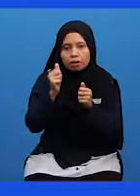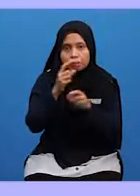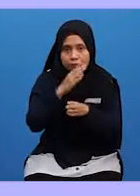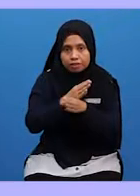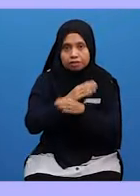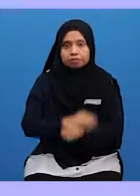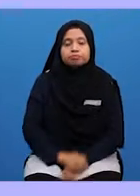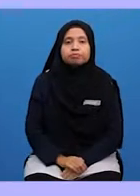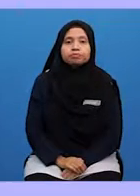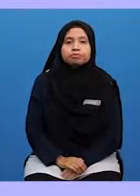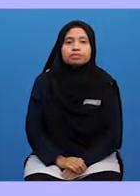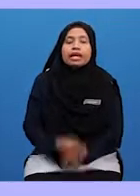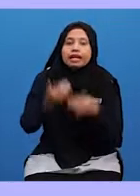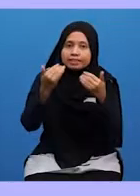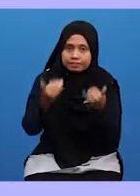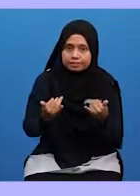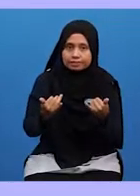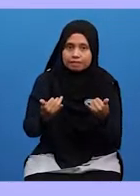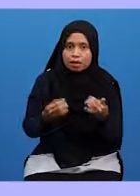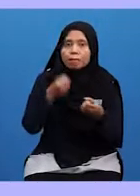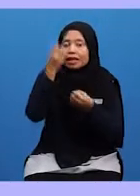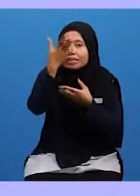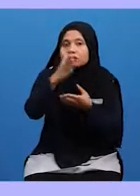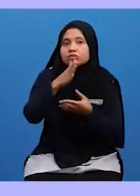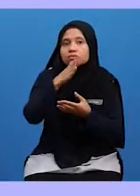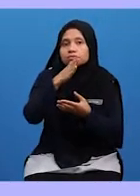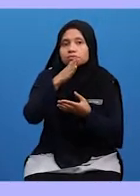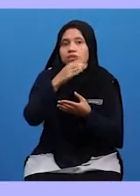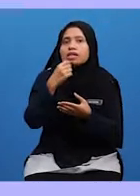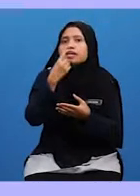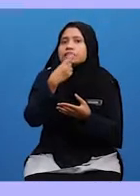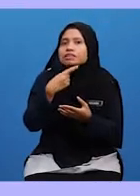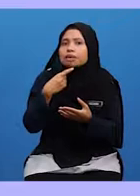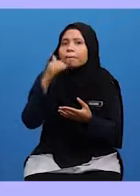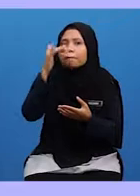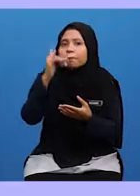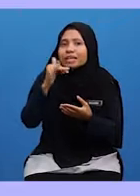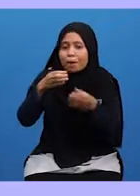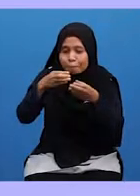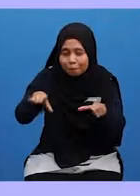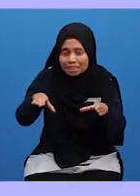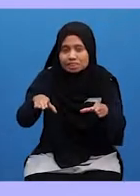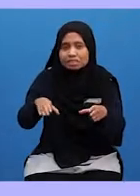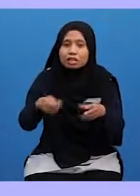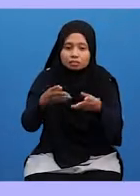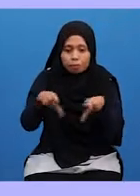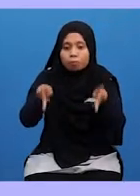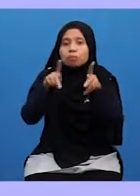Okey Sekarang Beritahu Mama Siapa sebenarnya Yang pecahkan pasu ini